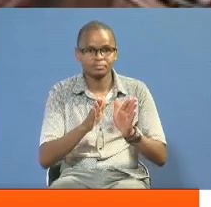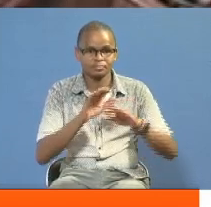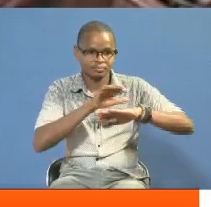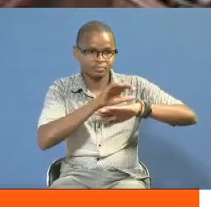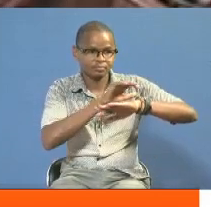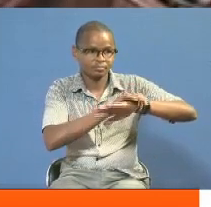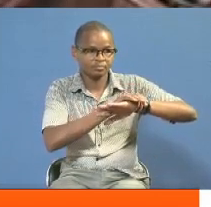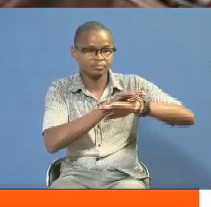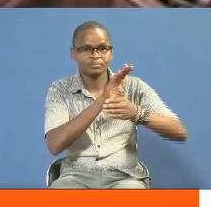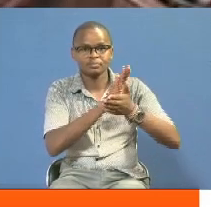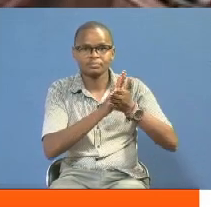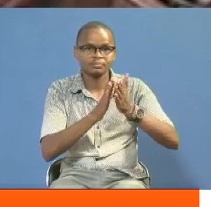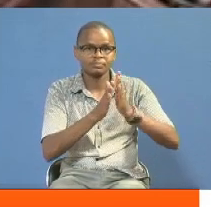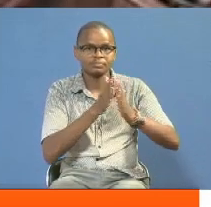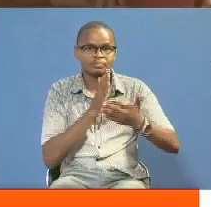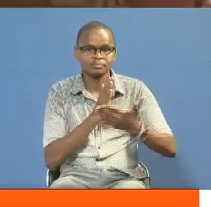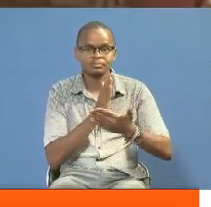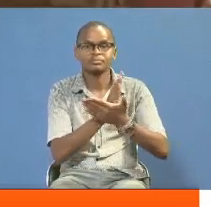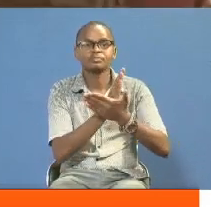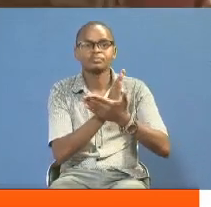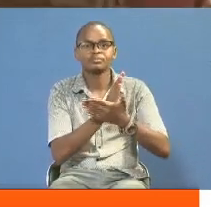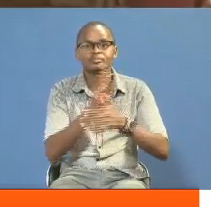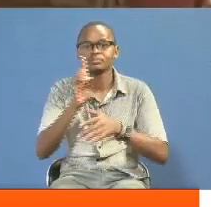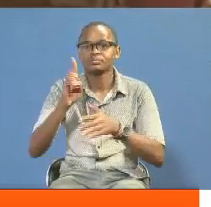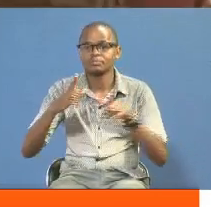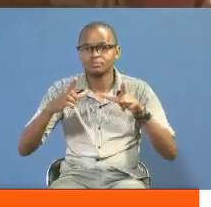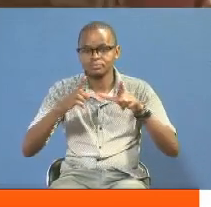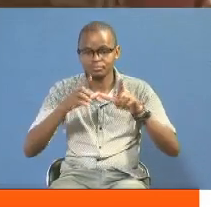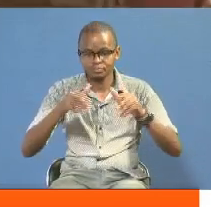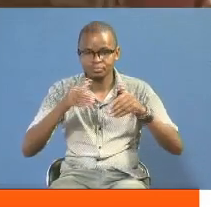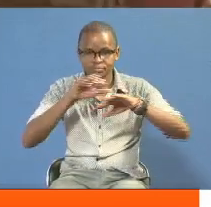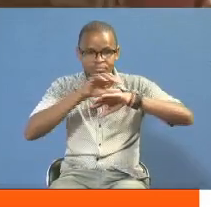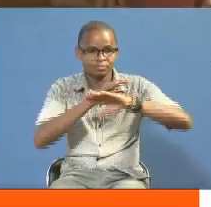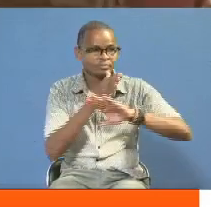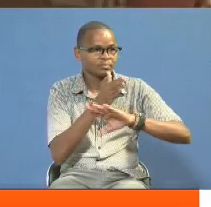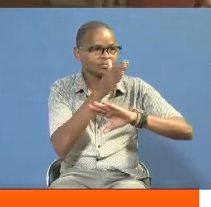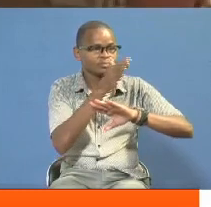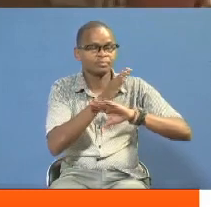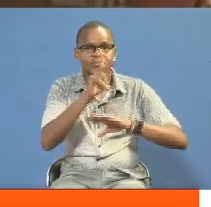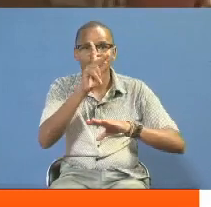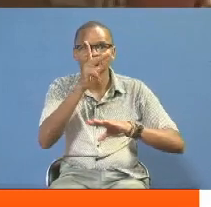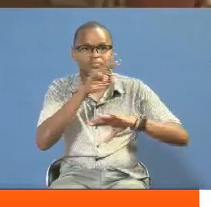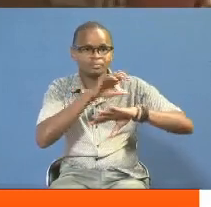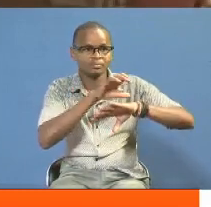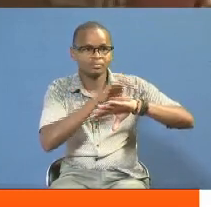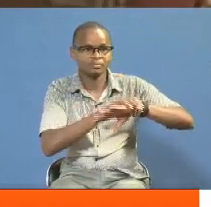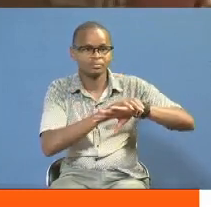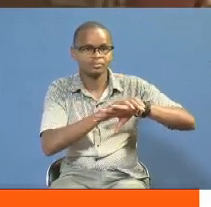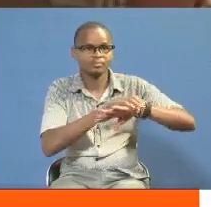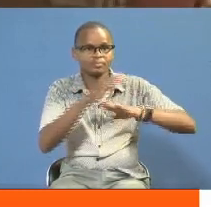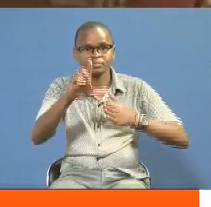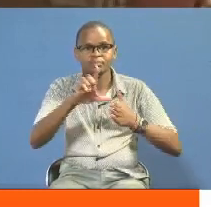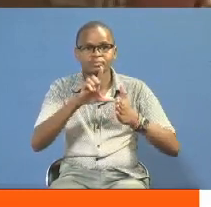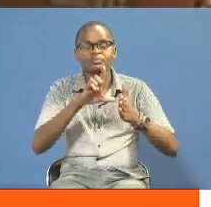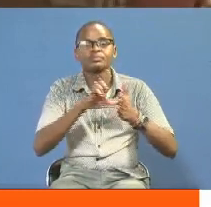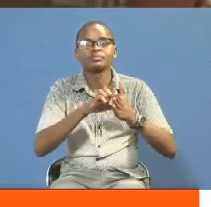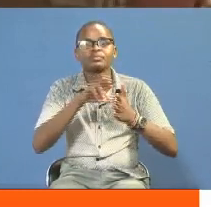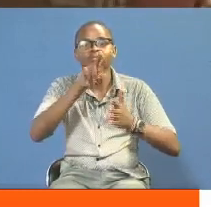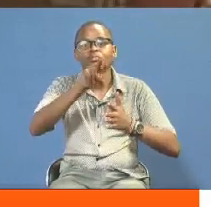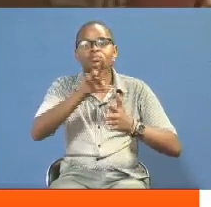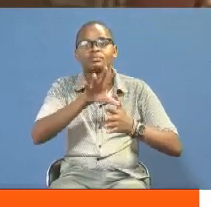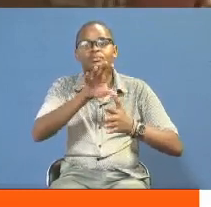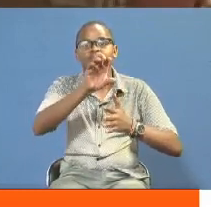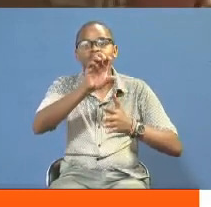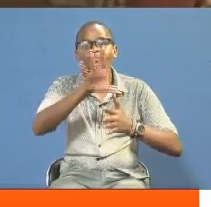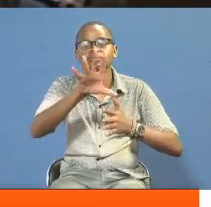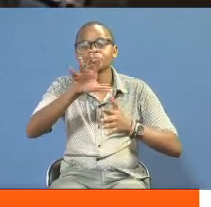ukipata kibali bila kupingwa Kibali hiki kime patikana baada ya Kenya kupokea mkopu wa shilingi bilioni miambili